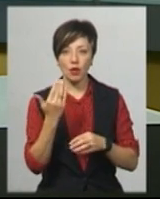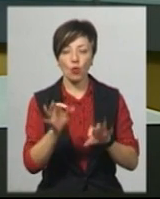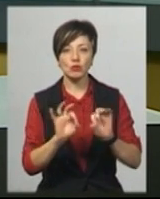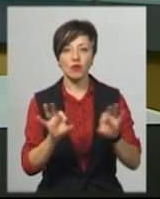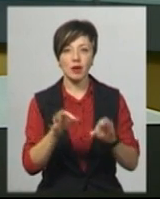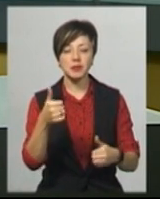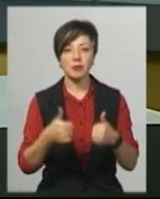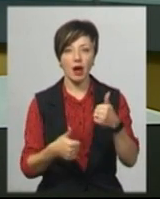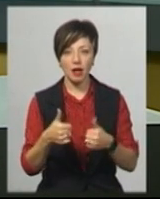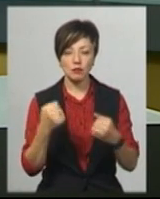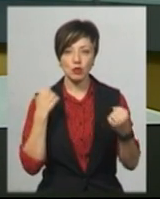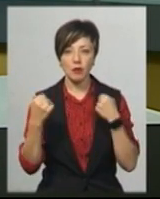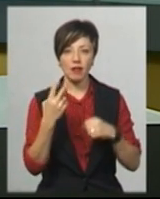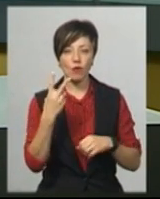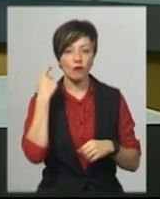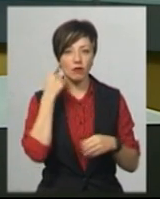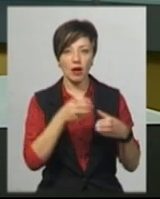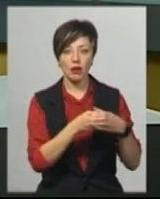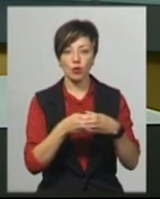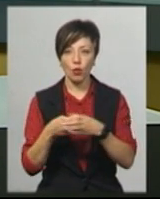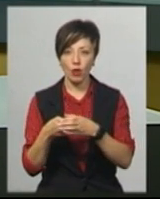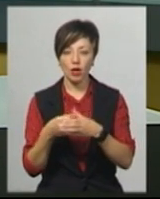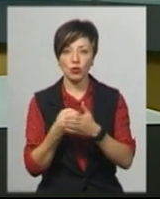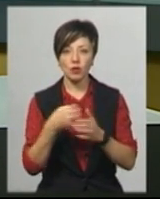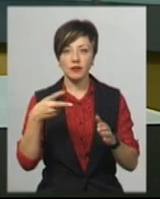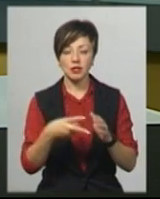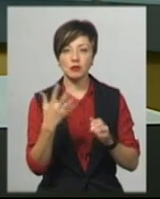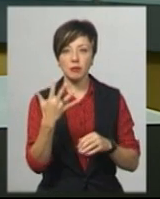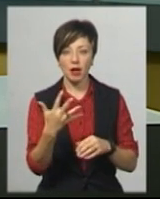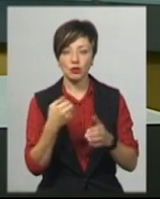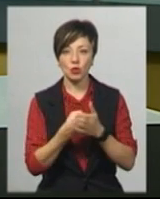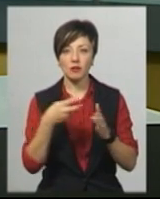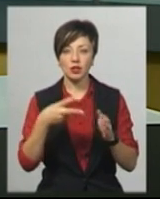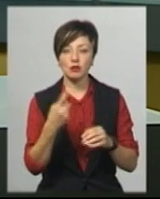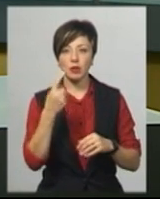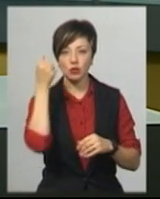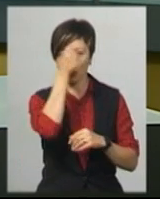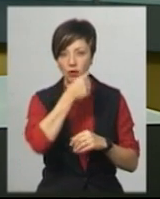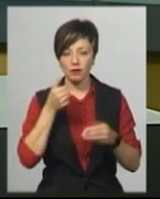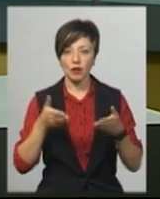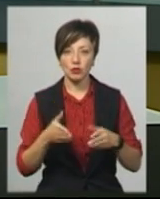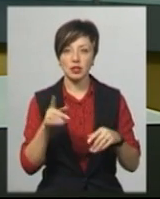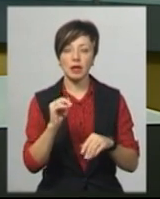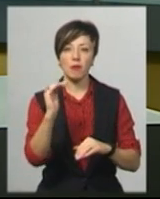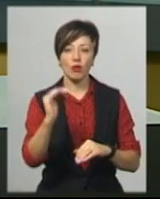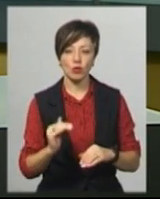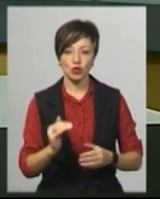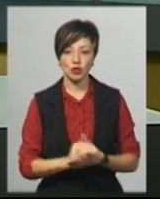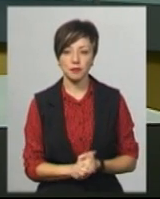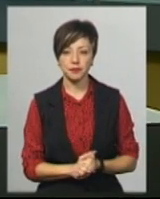словами, змагалися спортсмени у двох вікових категоріях – до 2005 і до 2001 років народження та молодші.